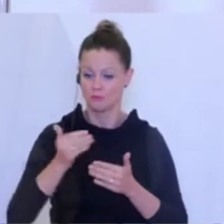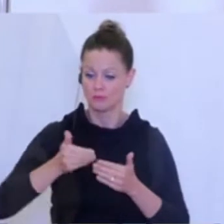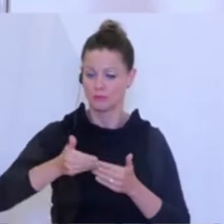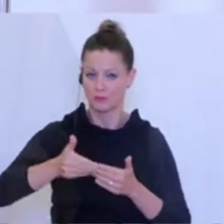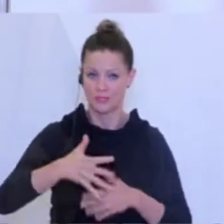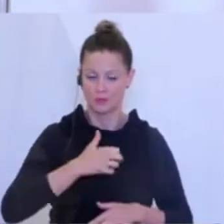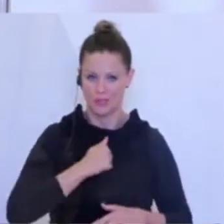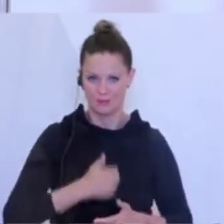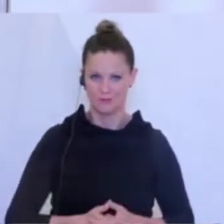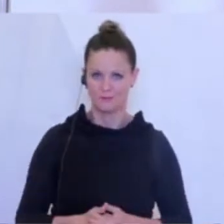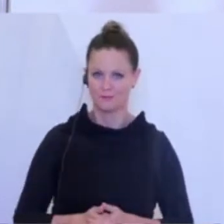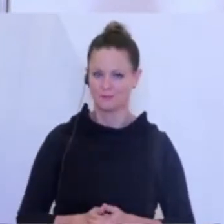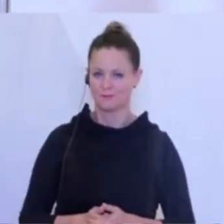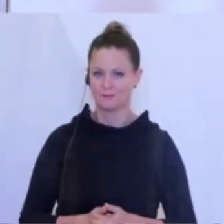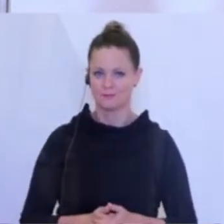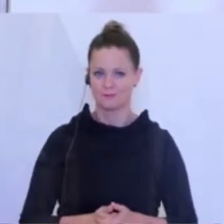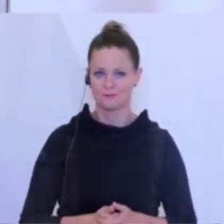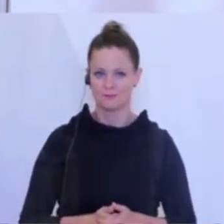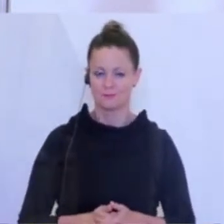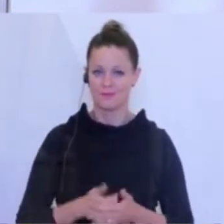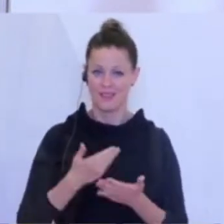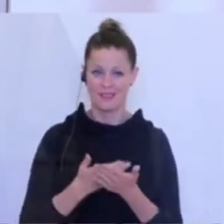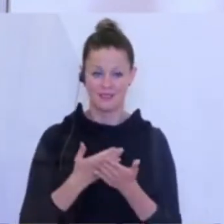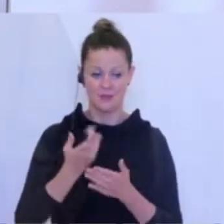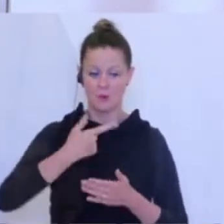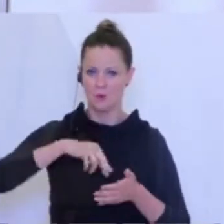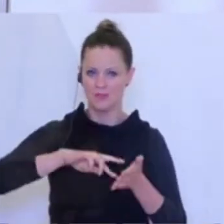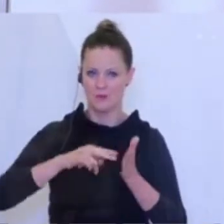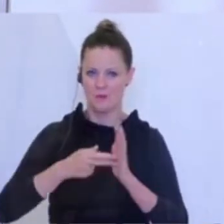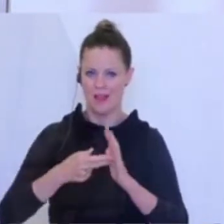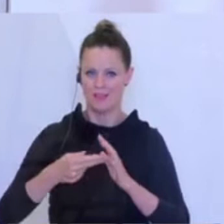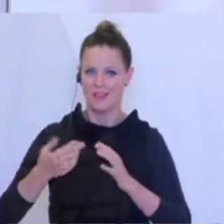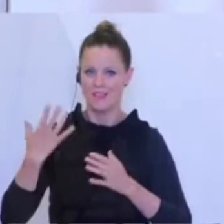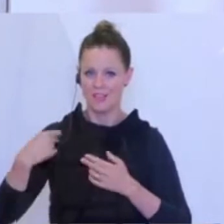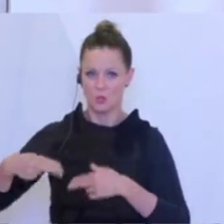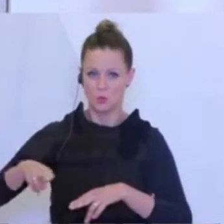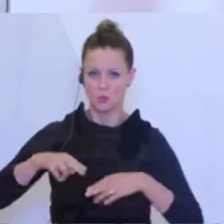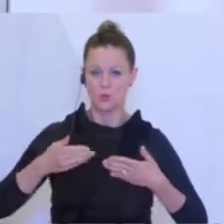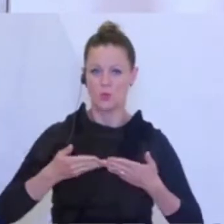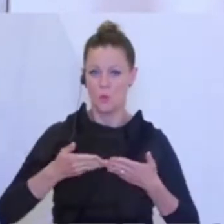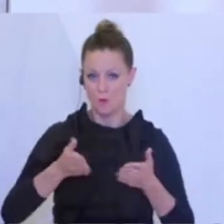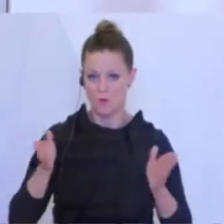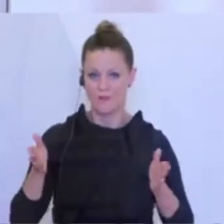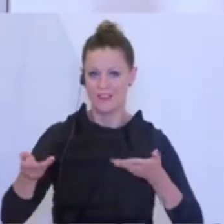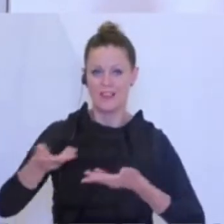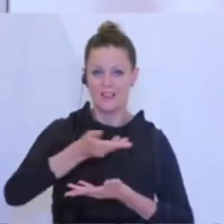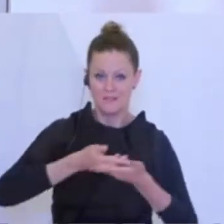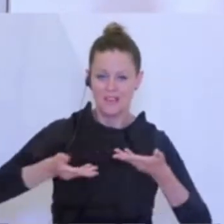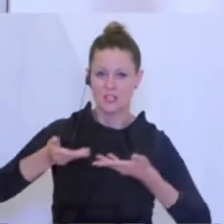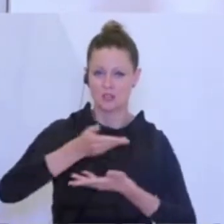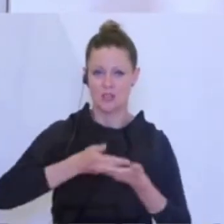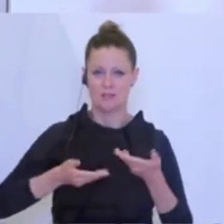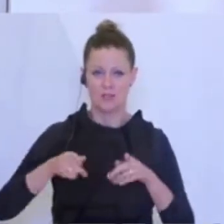Das führt auch dazu, dass wir unseren Plan der Wiederöffnung unserer Wirtschaft, unseren Plan der